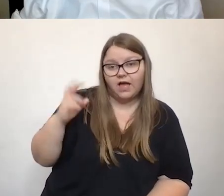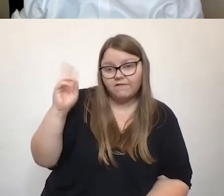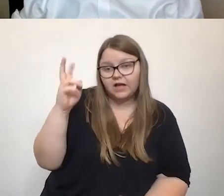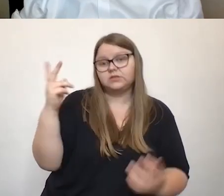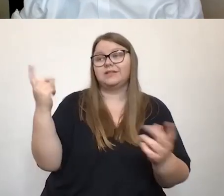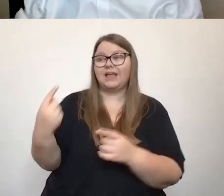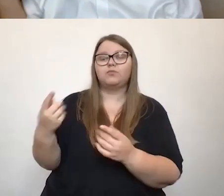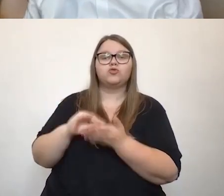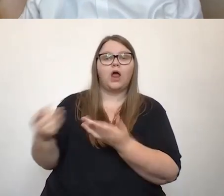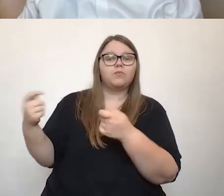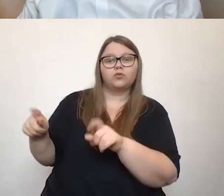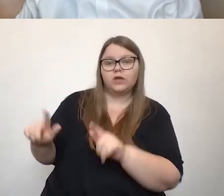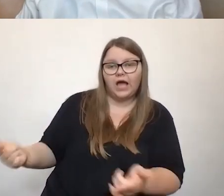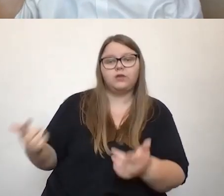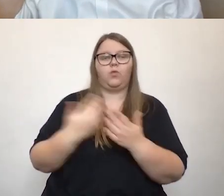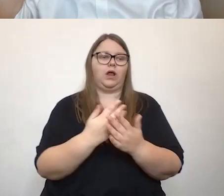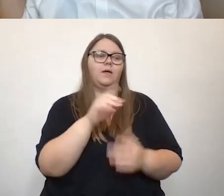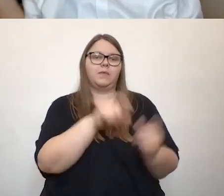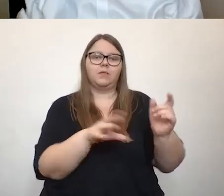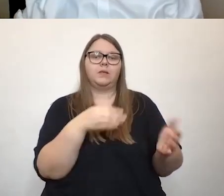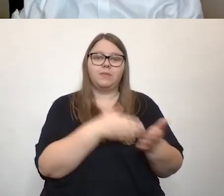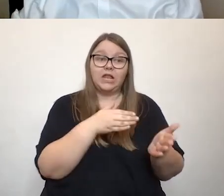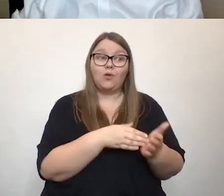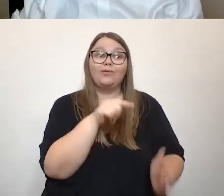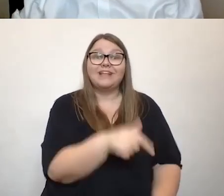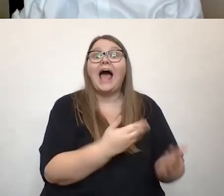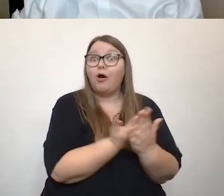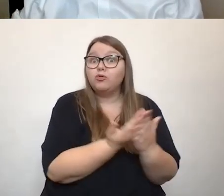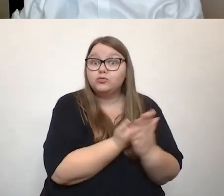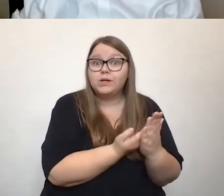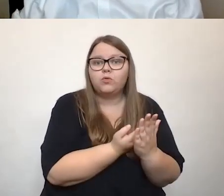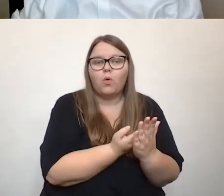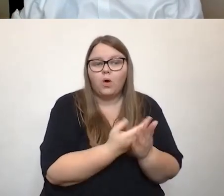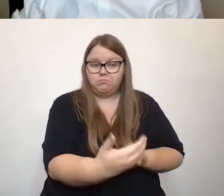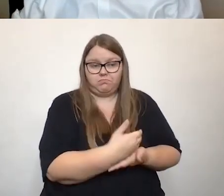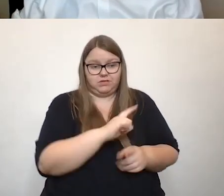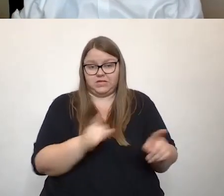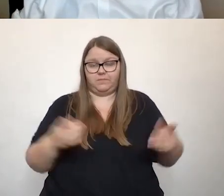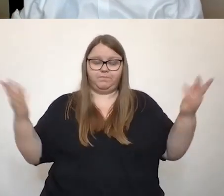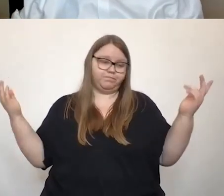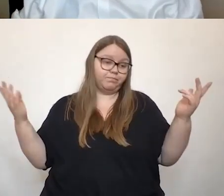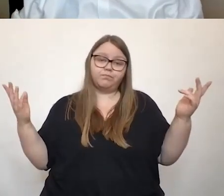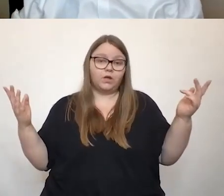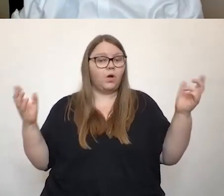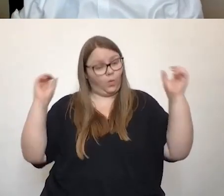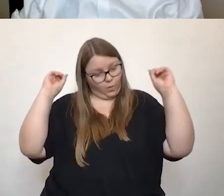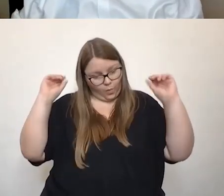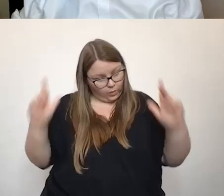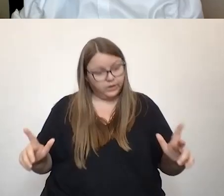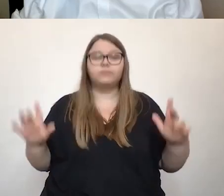Job zu geben, Menschen mit Behinderung einen Job zu geben, die eine Ausbildung haben, ich glaube, dann muss man tatsächlich da auch als